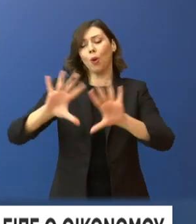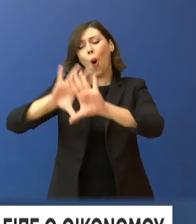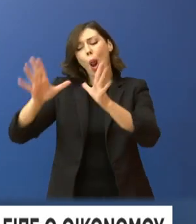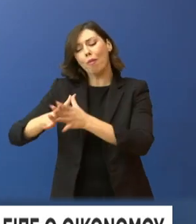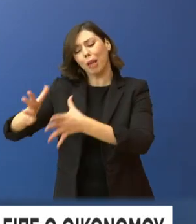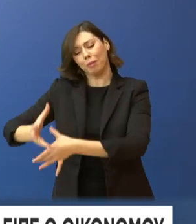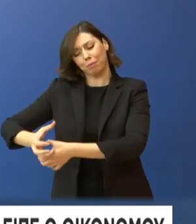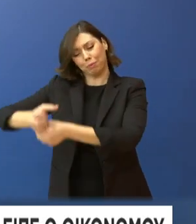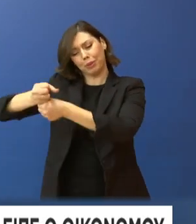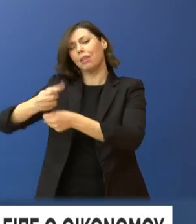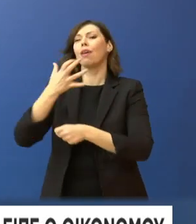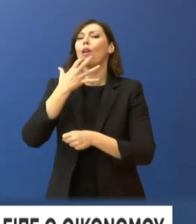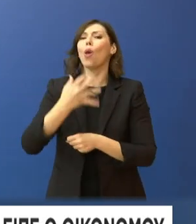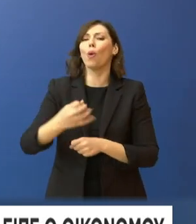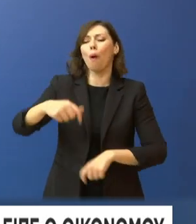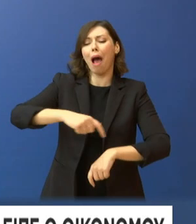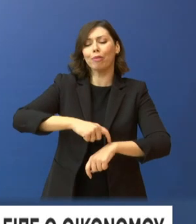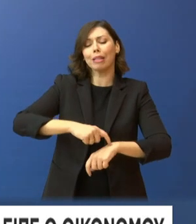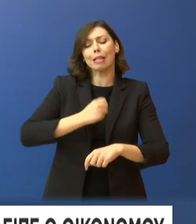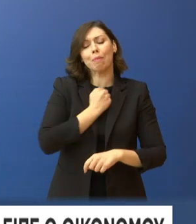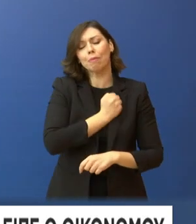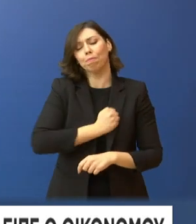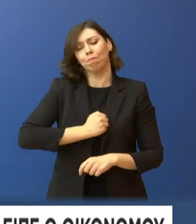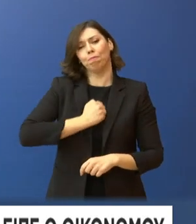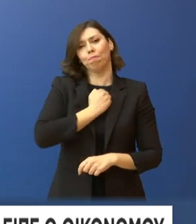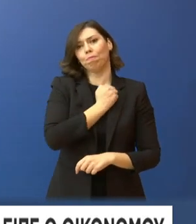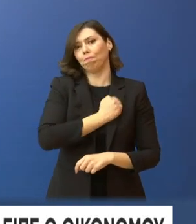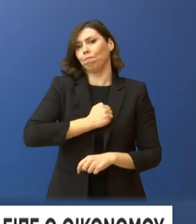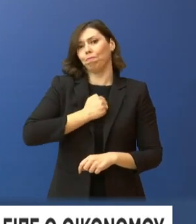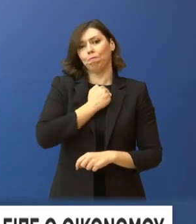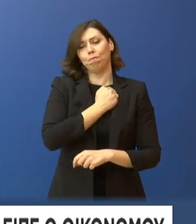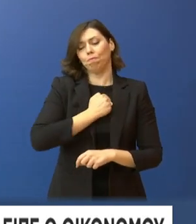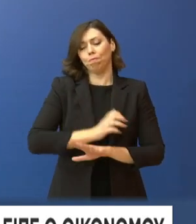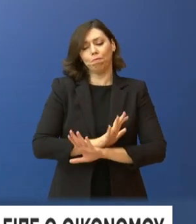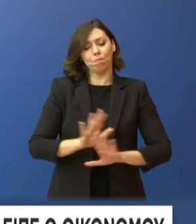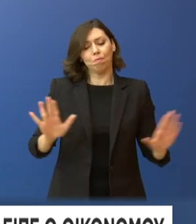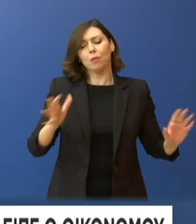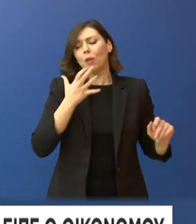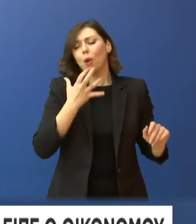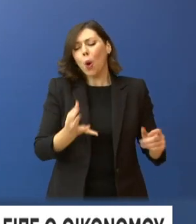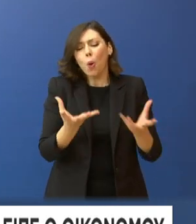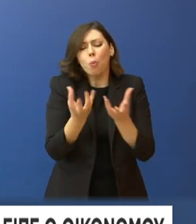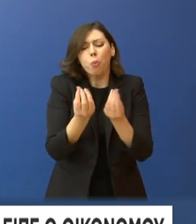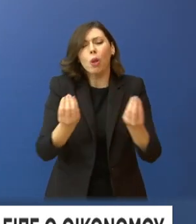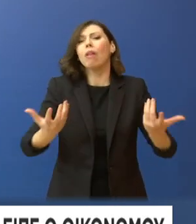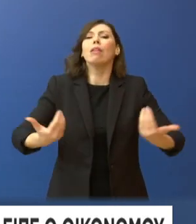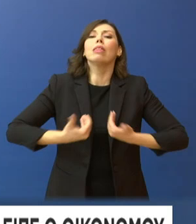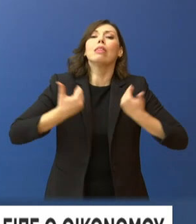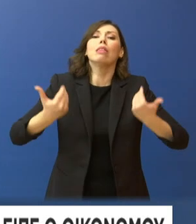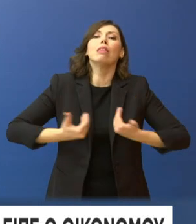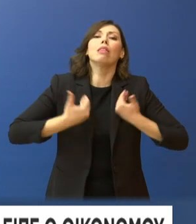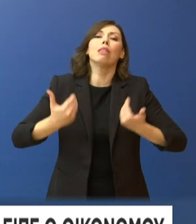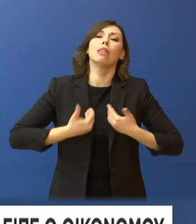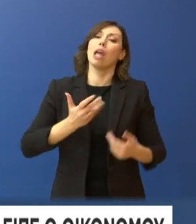Είναι η ώρα της περισυλλογής απέναντι στην απώλεια δεκάδων νέων ανθρώπων. Είναι η ώρα